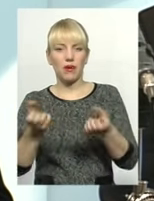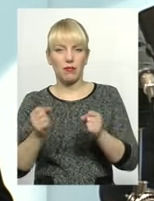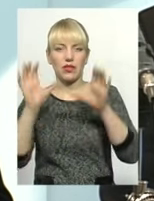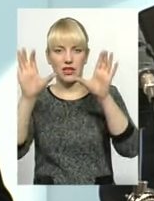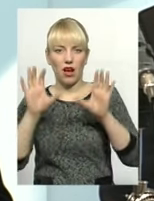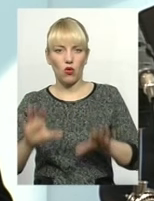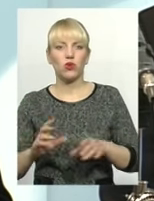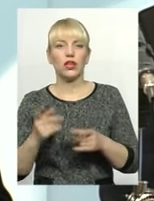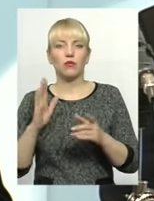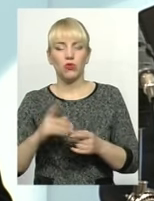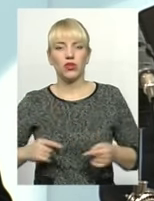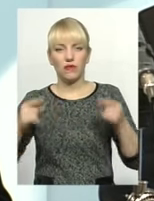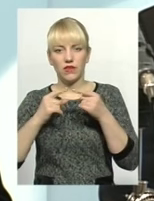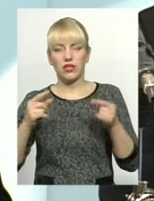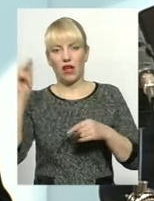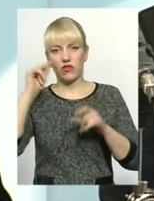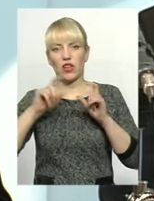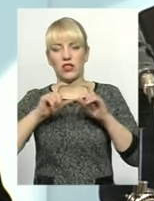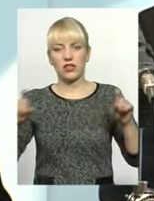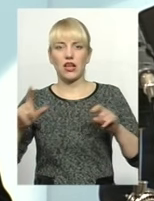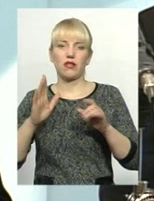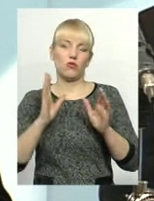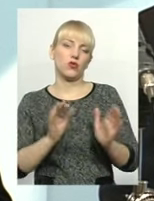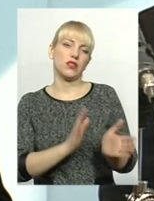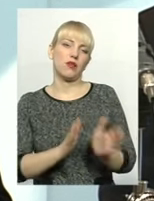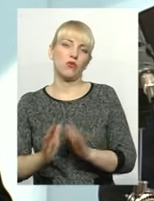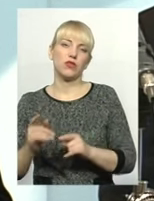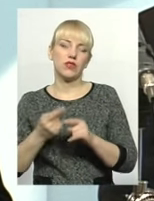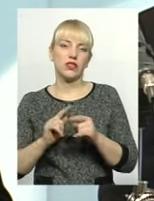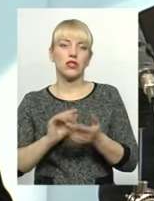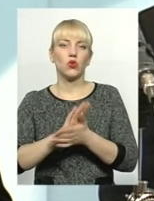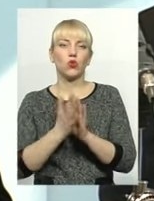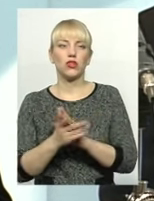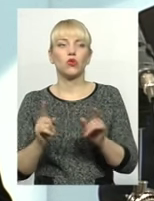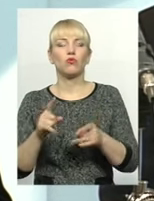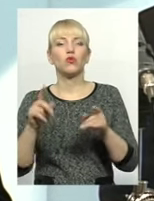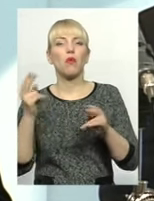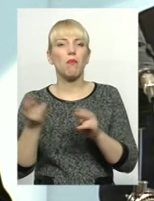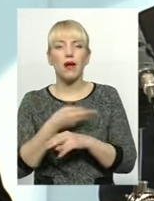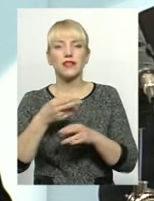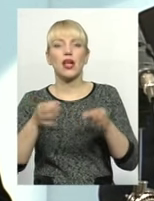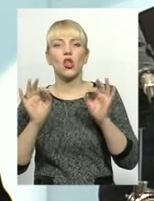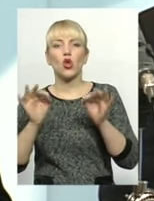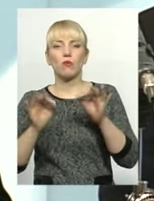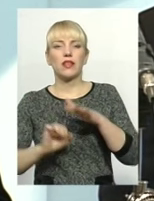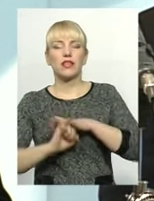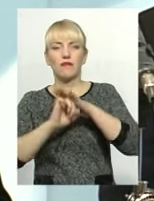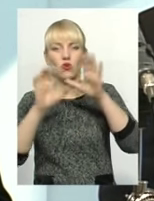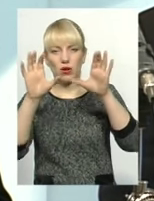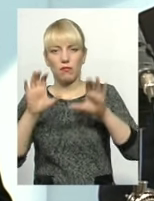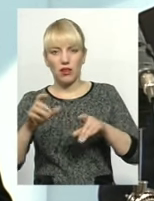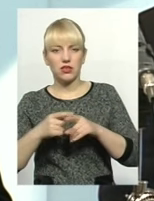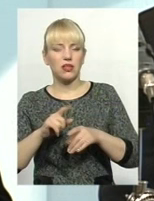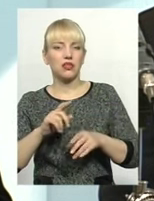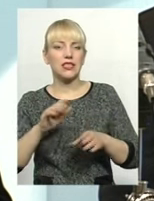визначеність начальних закладів, тоді і воно стабілізується в даній ситуації, тому що без нормативної бази стабілізувати